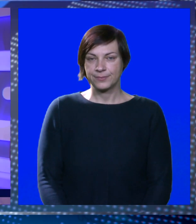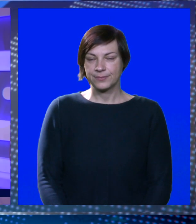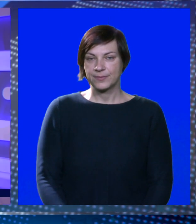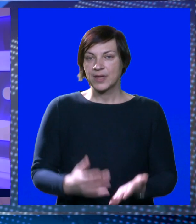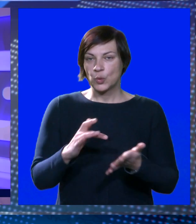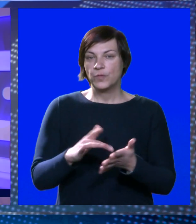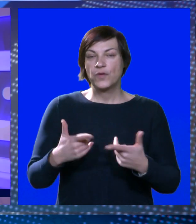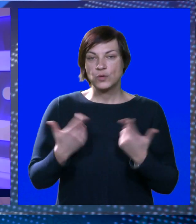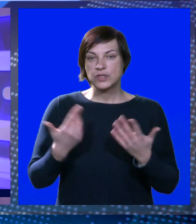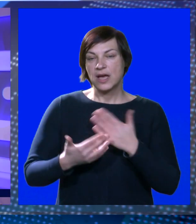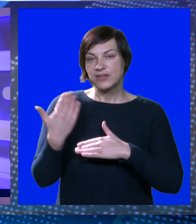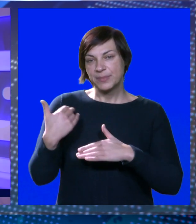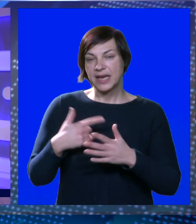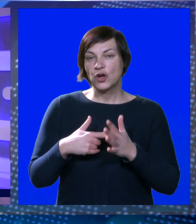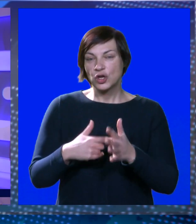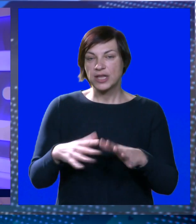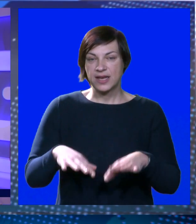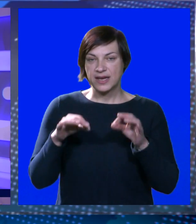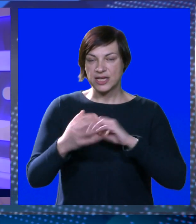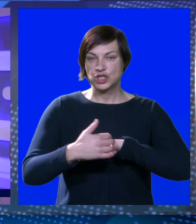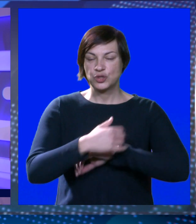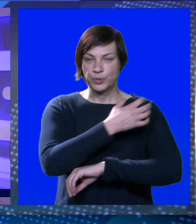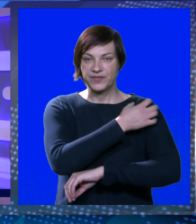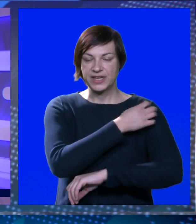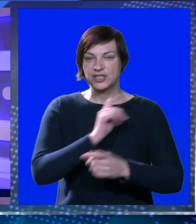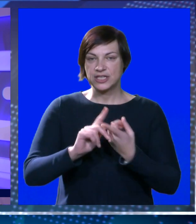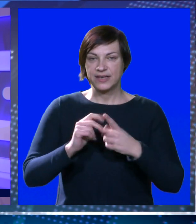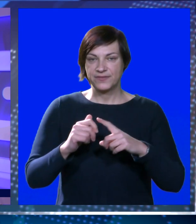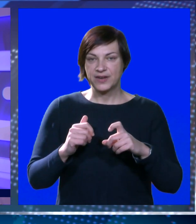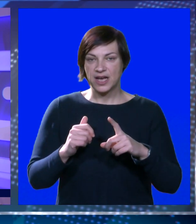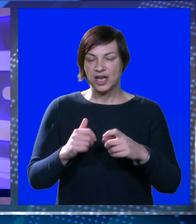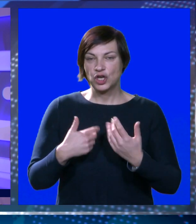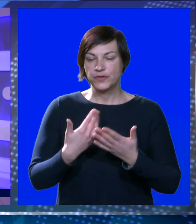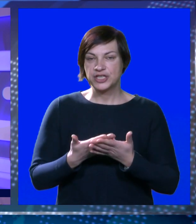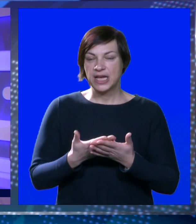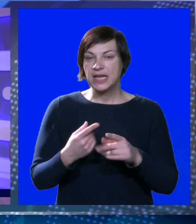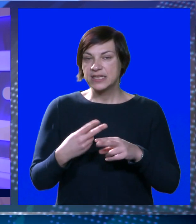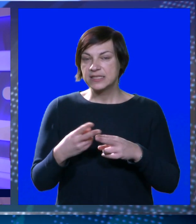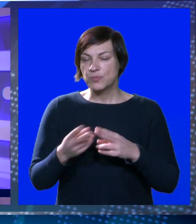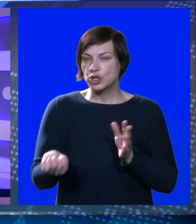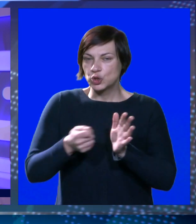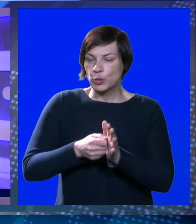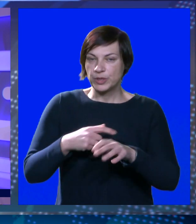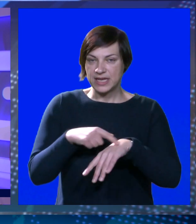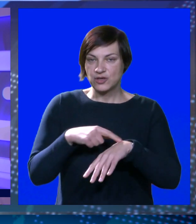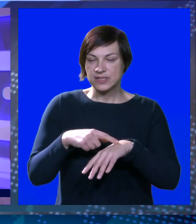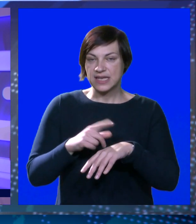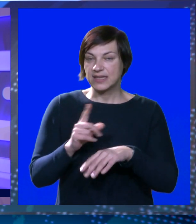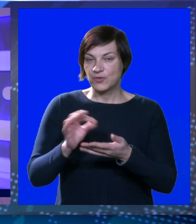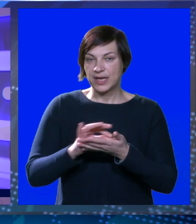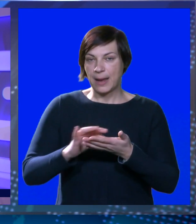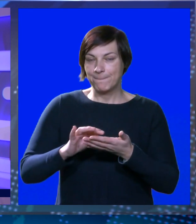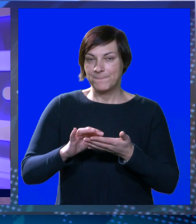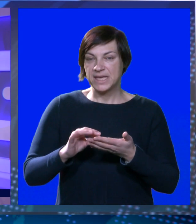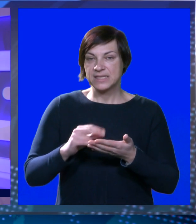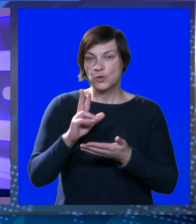U fokusu javnosti prije nekoliko dana našao se Dubrovački gredonačelnik Mato Franković, i to zbog skupocjenog sata kojeg nije naveo